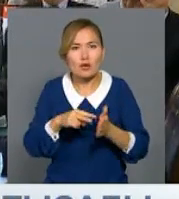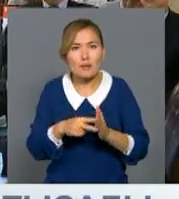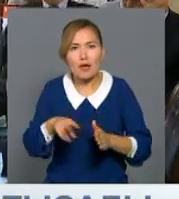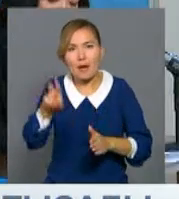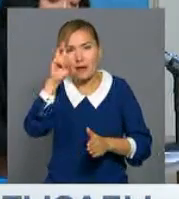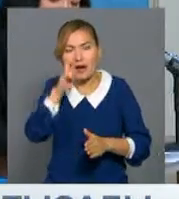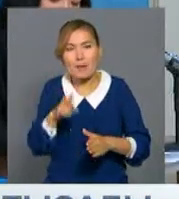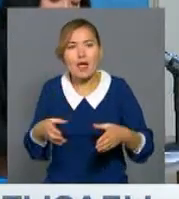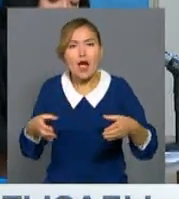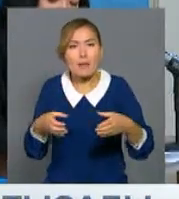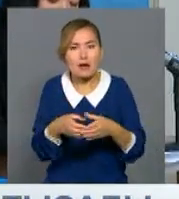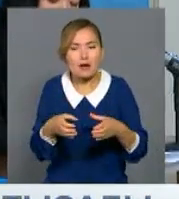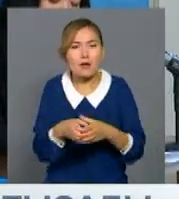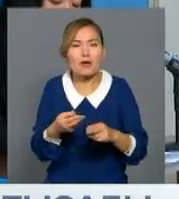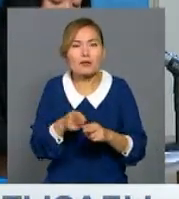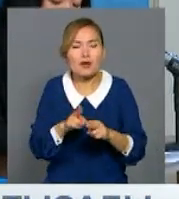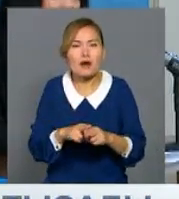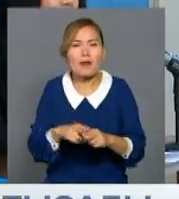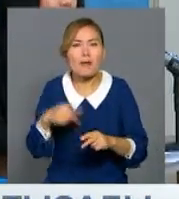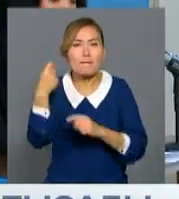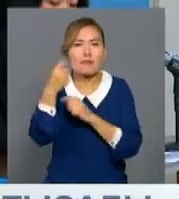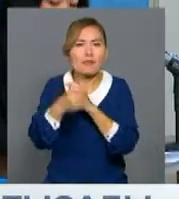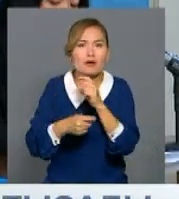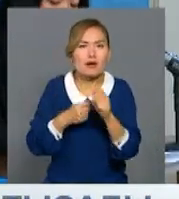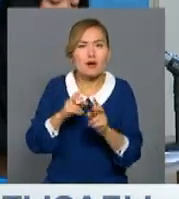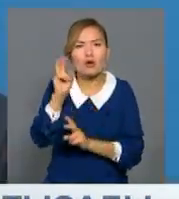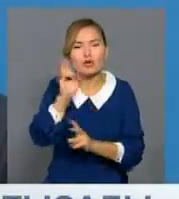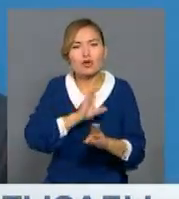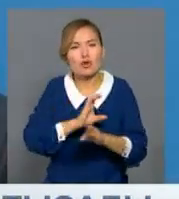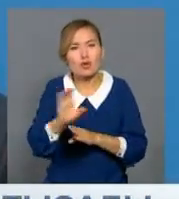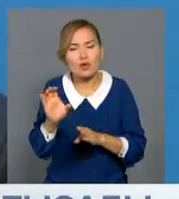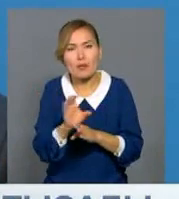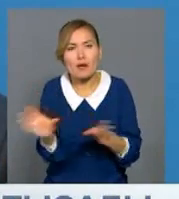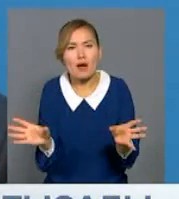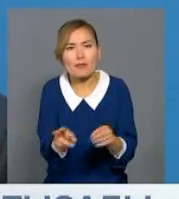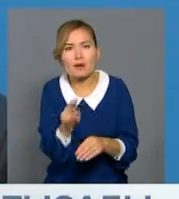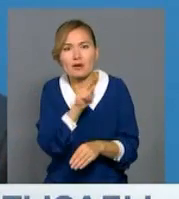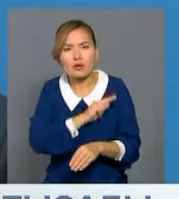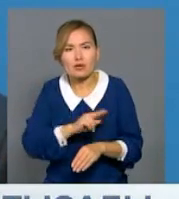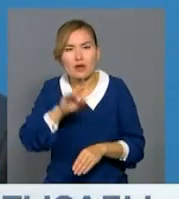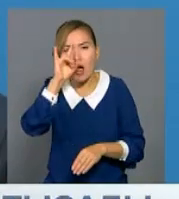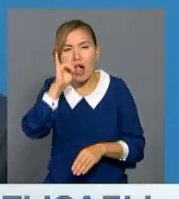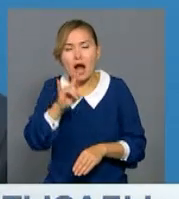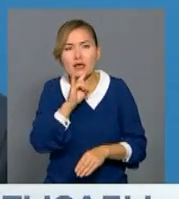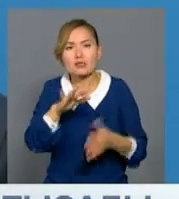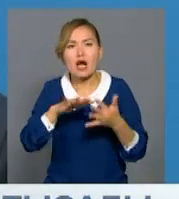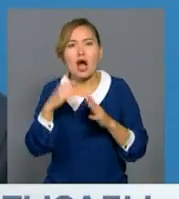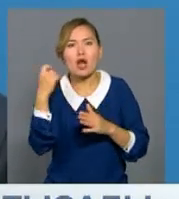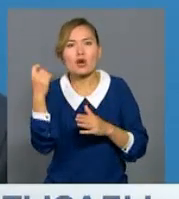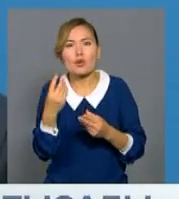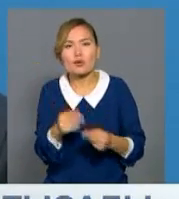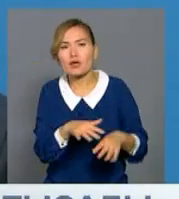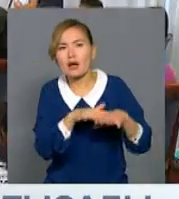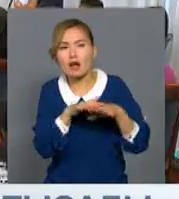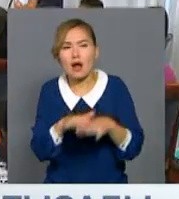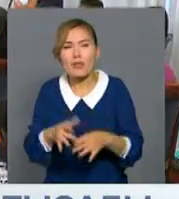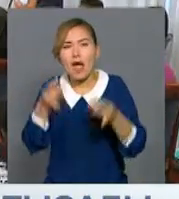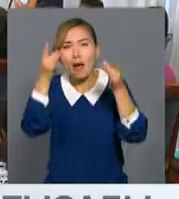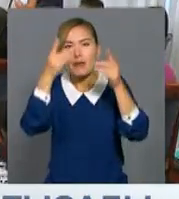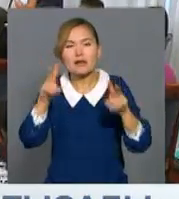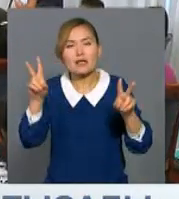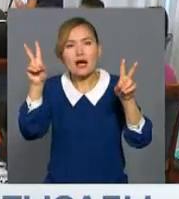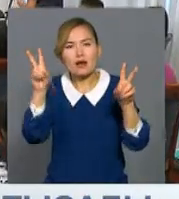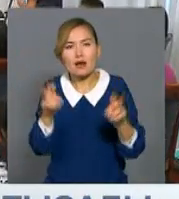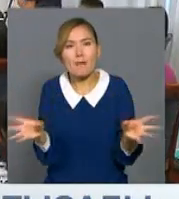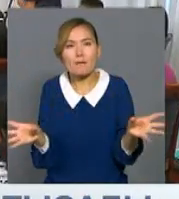мемлекеттік имиджімен бірегей таварларын таңыстыратын үс шаралар өтет. Қазақстан ауылшаруашылығы инвестиция, туризм және мәдени тақырыптарымен